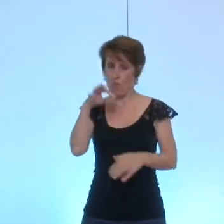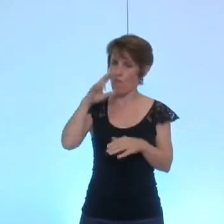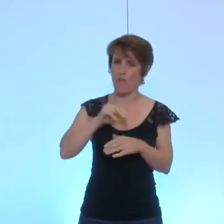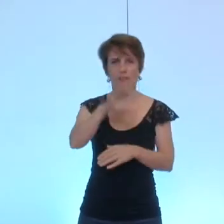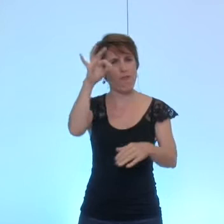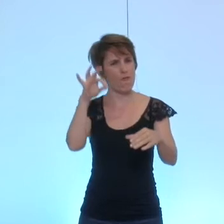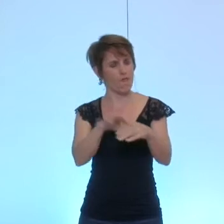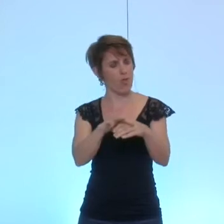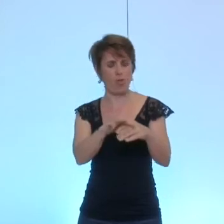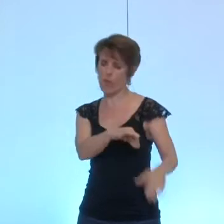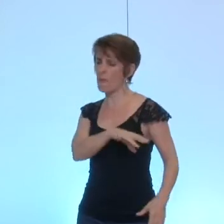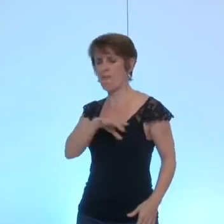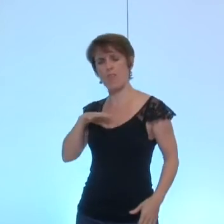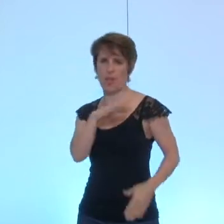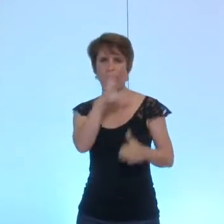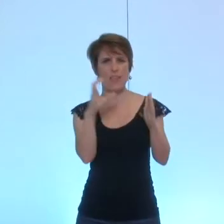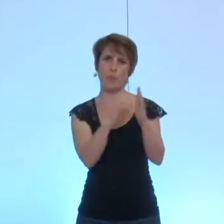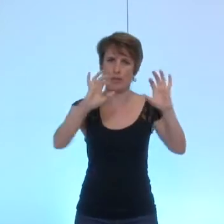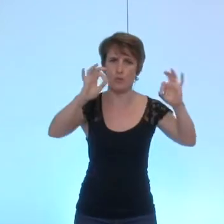cette délibération. Je vous remercie.